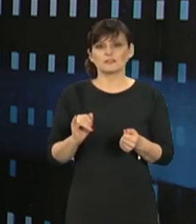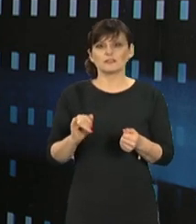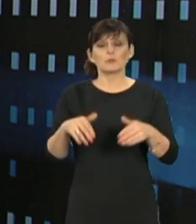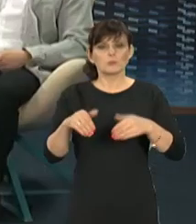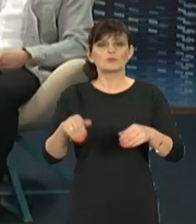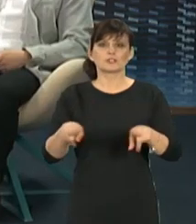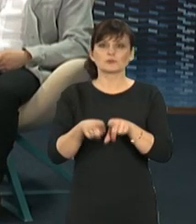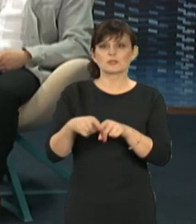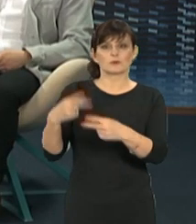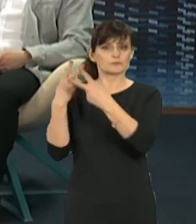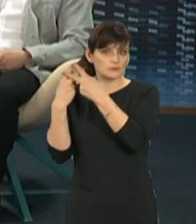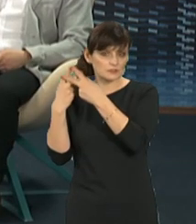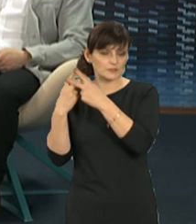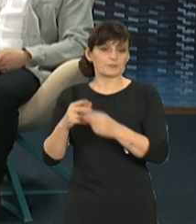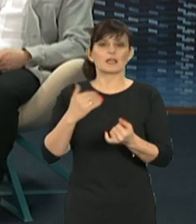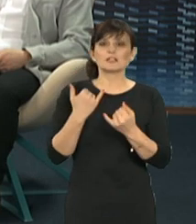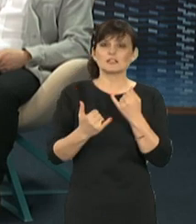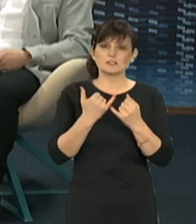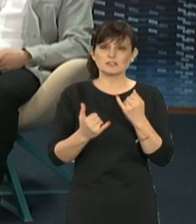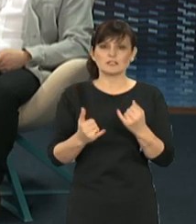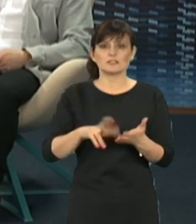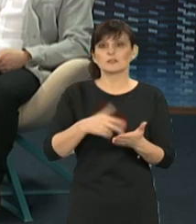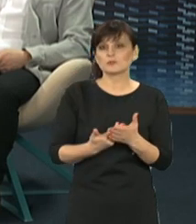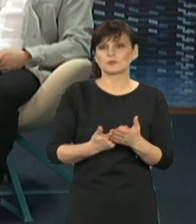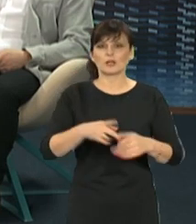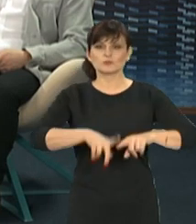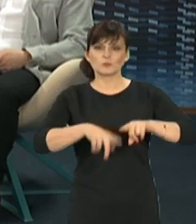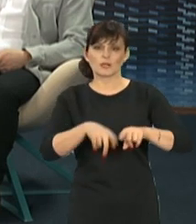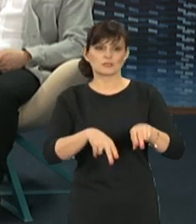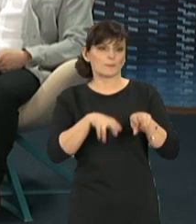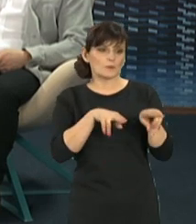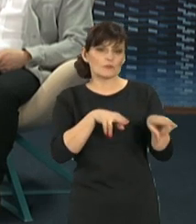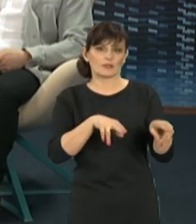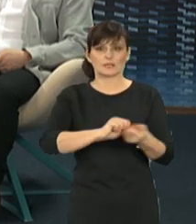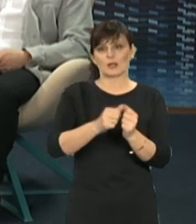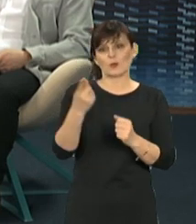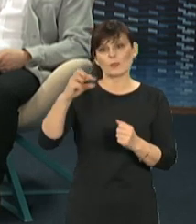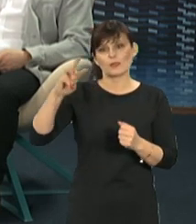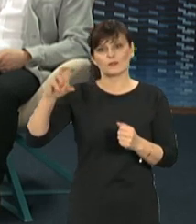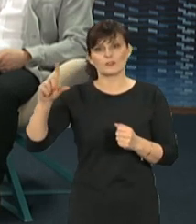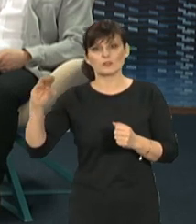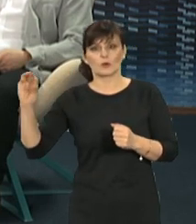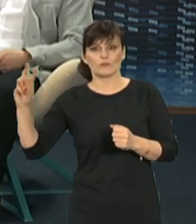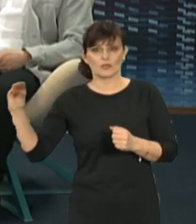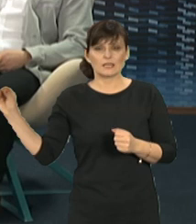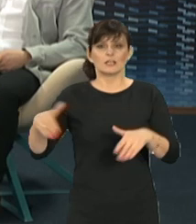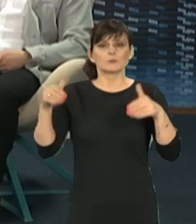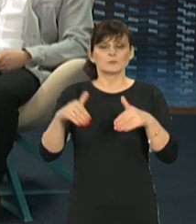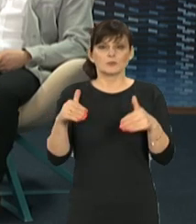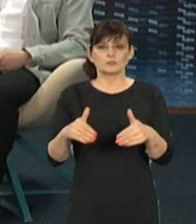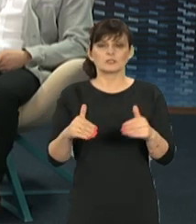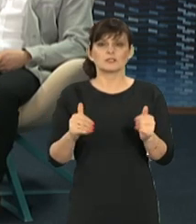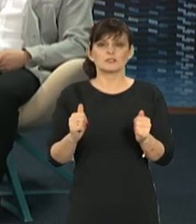więzieniem, to znaczy w przypadku zwykłych polowań, czy polowań dewizowych może